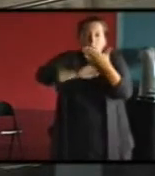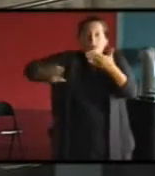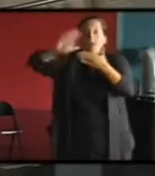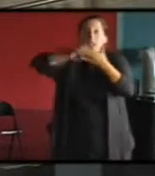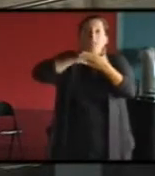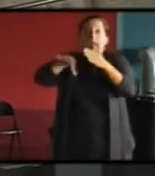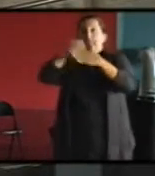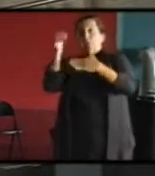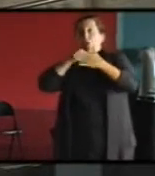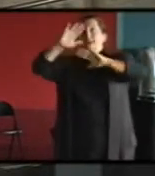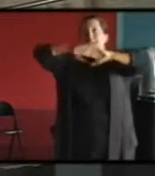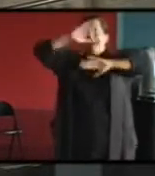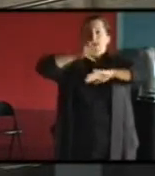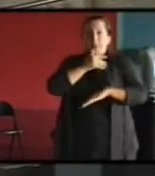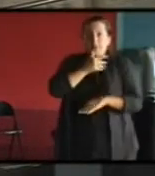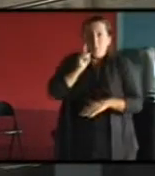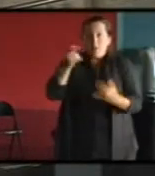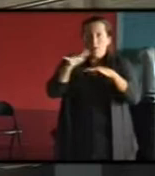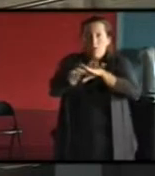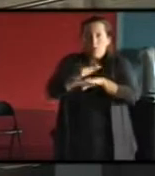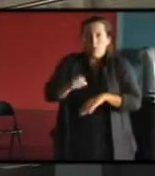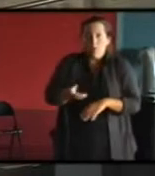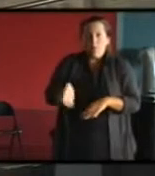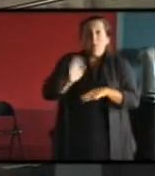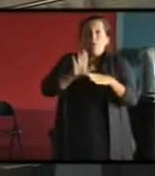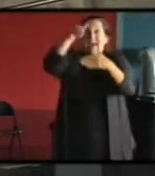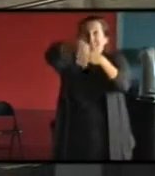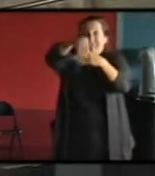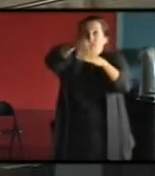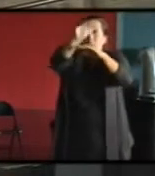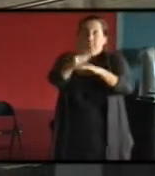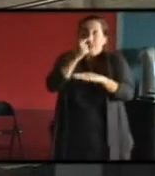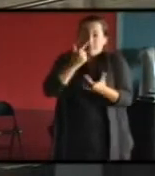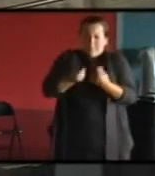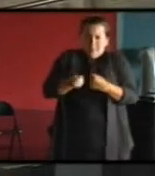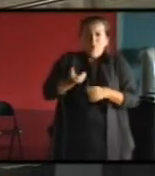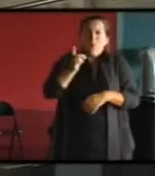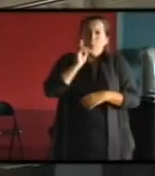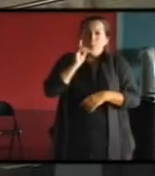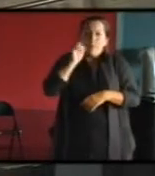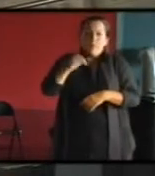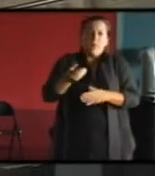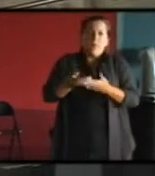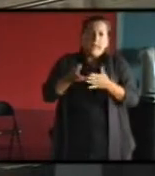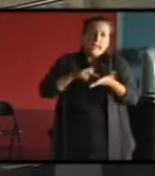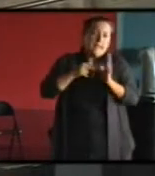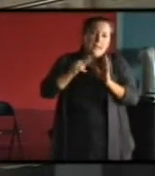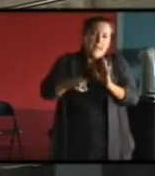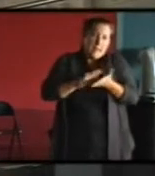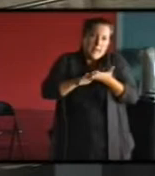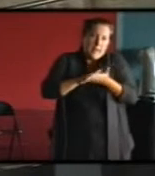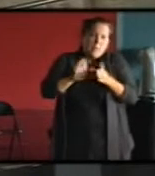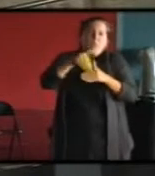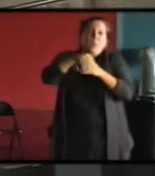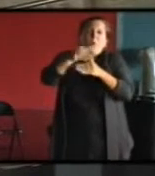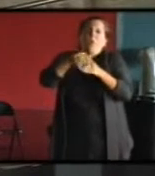extérieure n'est pas possible. Et l'isolation intérieure ne nous paraît pas pertinente dans le sens où il faut mettre, c'est très technique, mais des pare